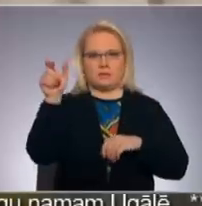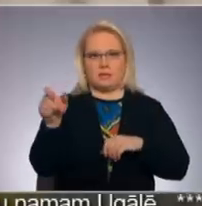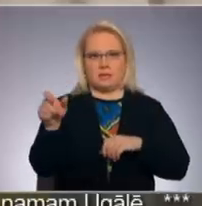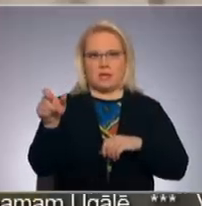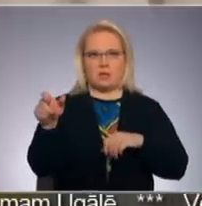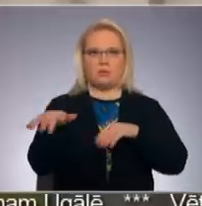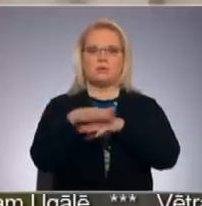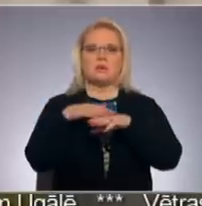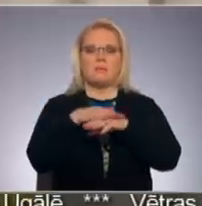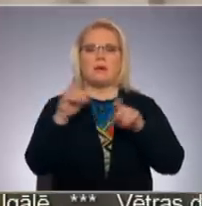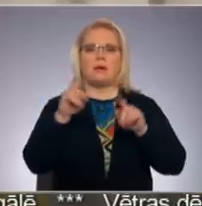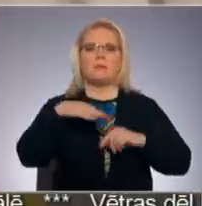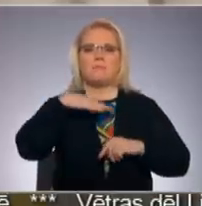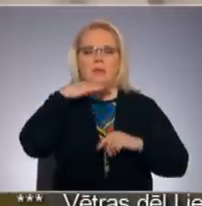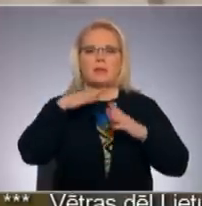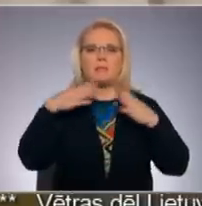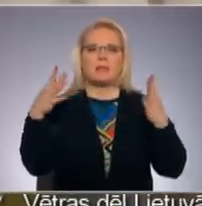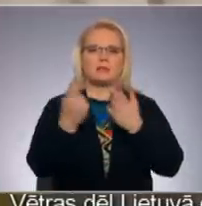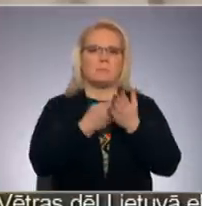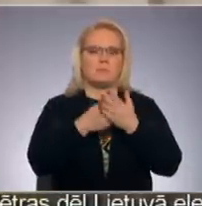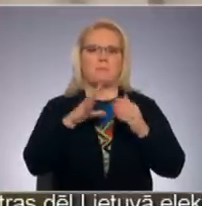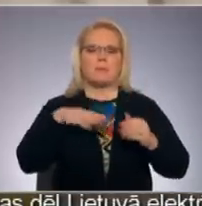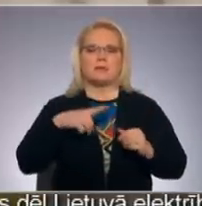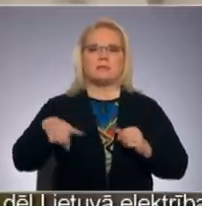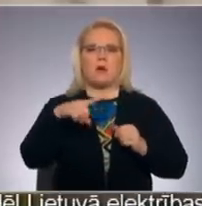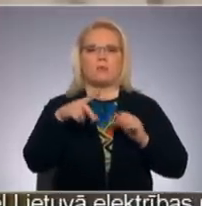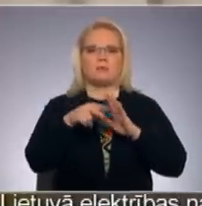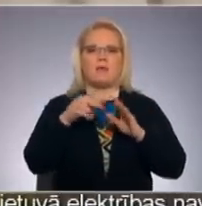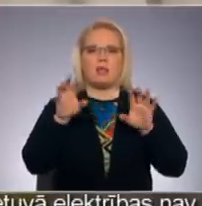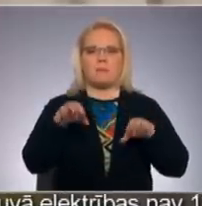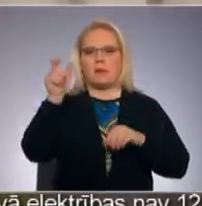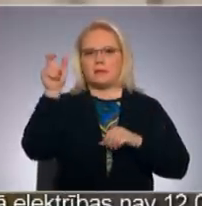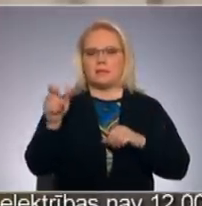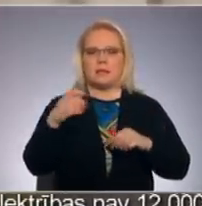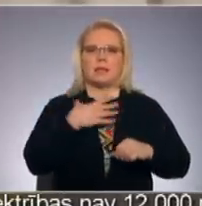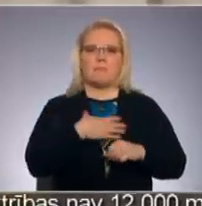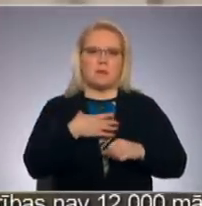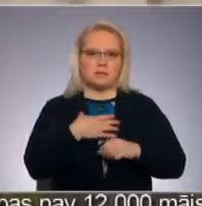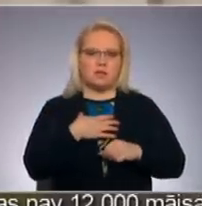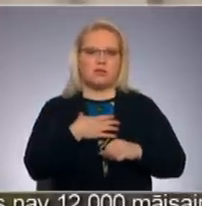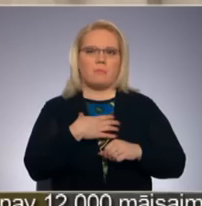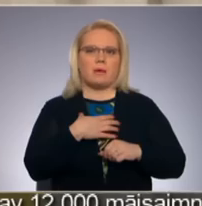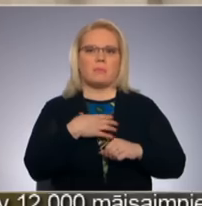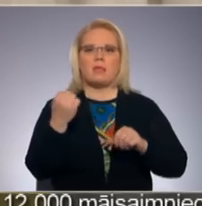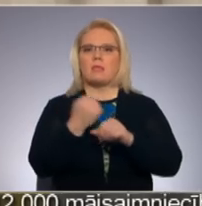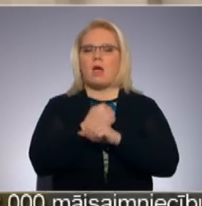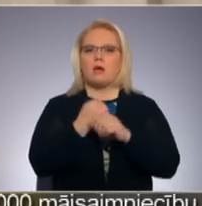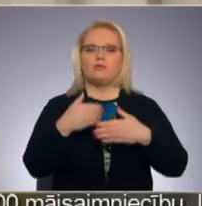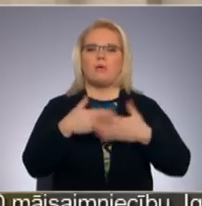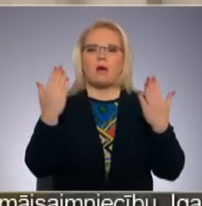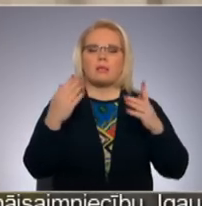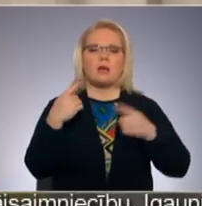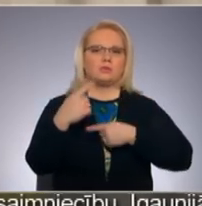Sabiedrībā ir pietiekami liels pieprasījums pēc tautas vēlētu prezidenta ievēlēšanas nepieciešamības. Taču atklāts